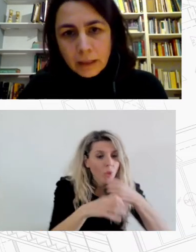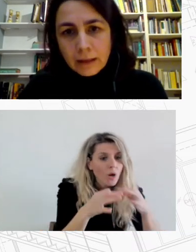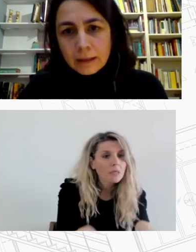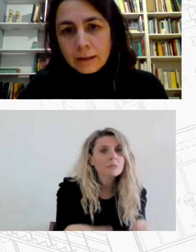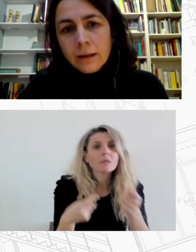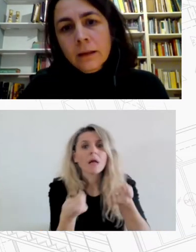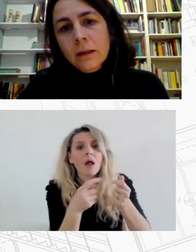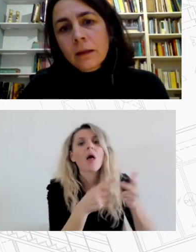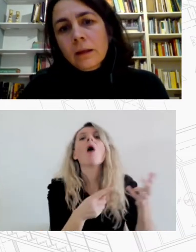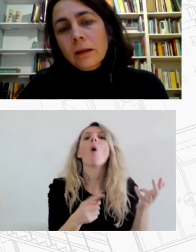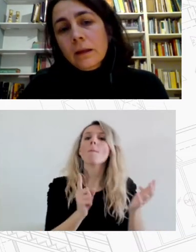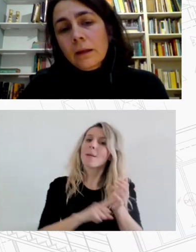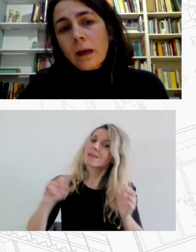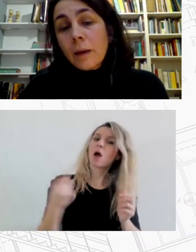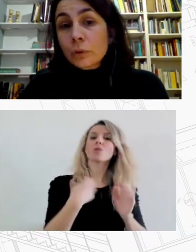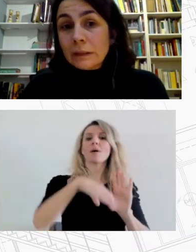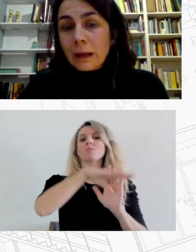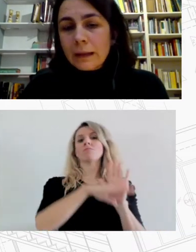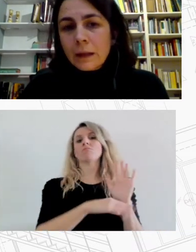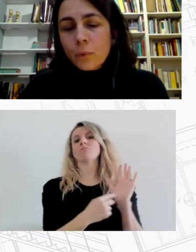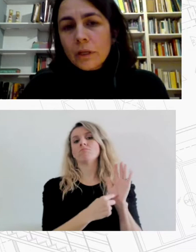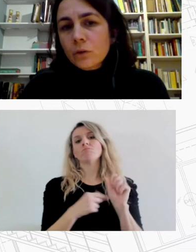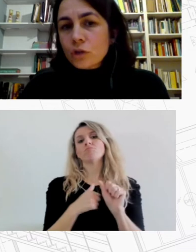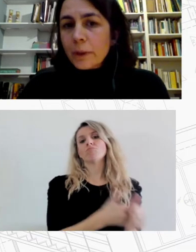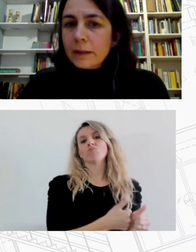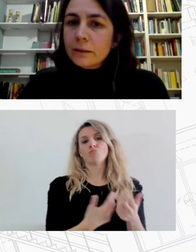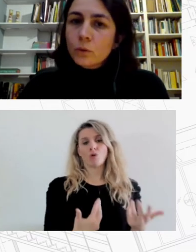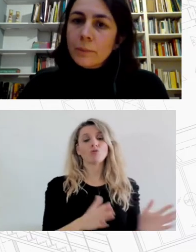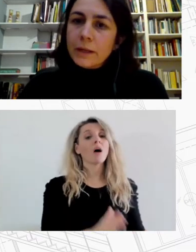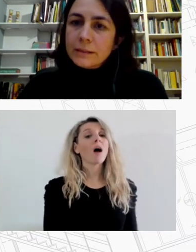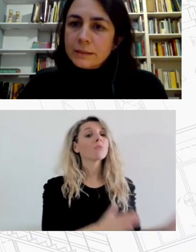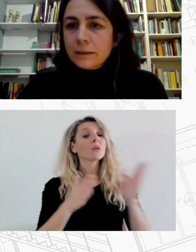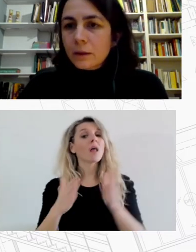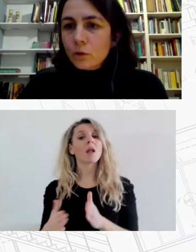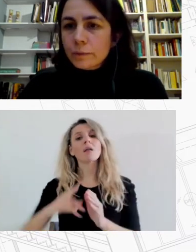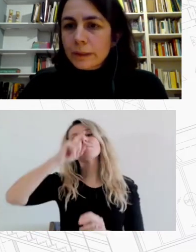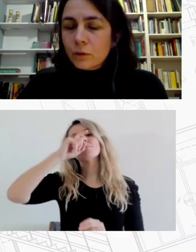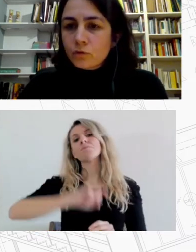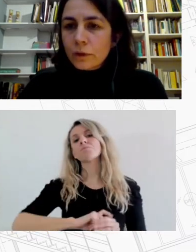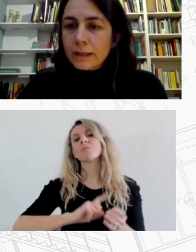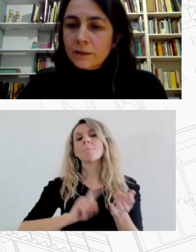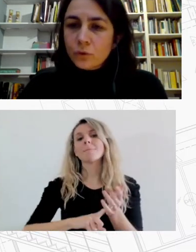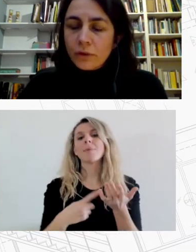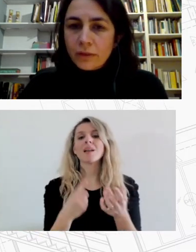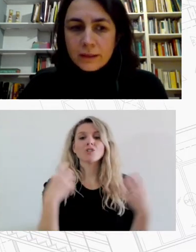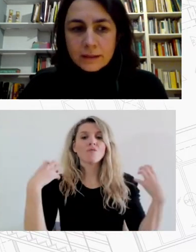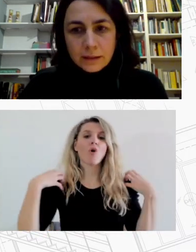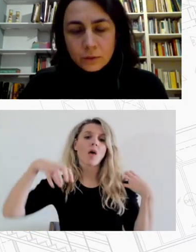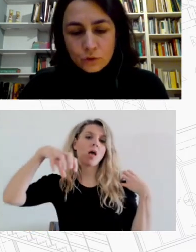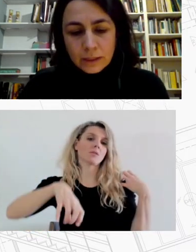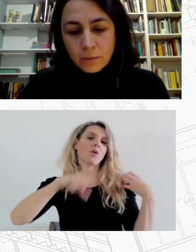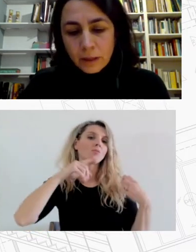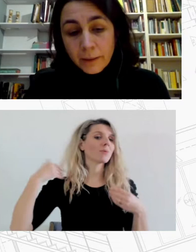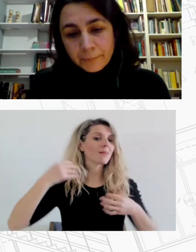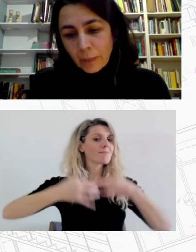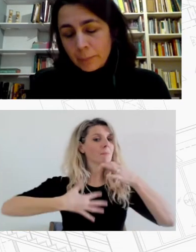πολύ τίμη ενέργεια από την άλλη είναι απολύτως απαραίτητο να υπάρξει ένας κεντρικός επιτελικός φορέας αυτό θα δείξει και